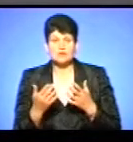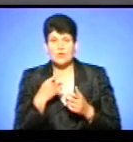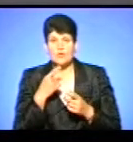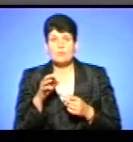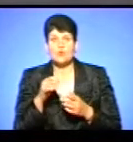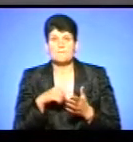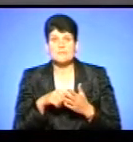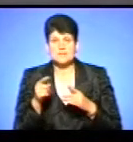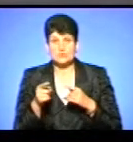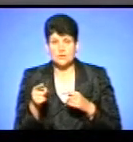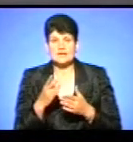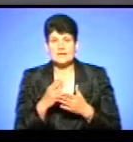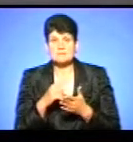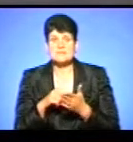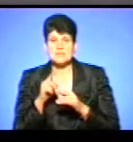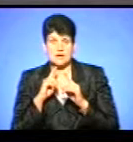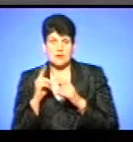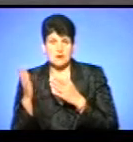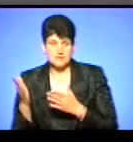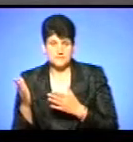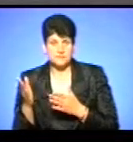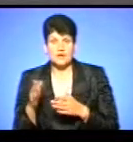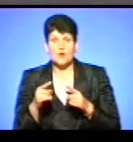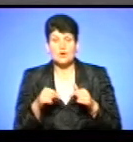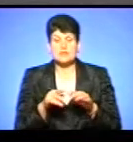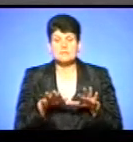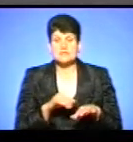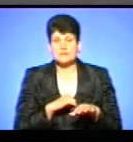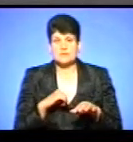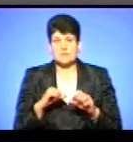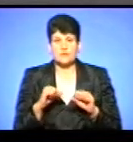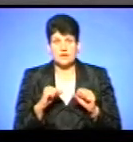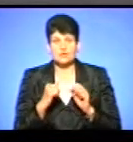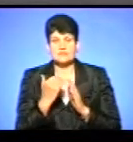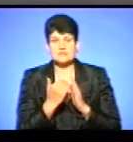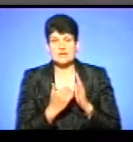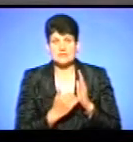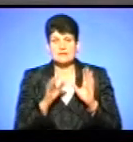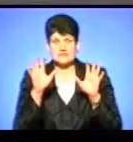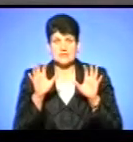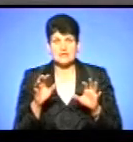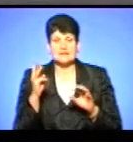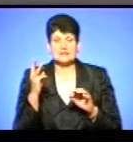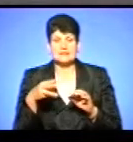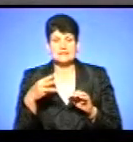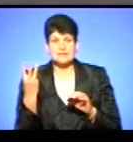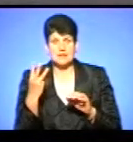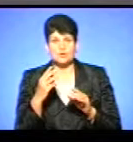Тернопіль, то є Тернопільська міська рада. На органи місцевого самоврядування, у відповідності до статті 33 пункт Б